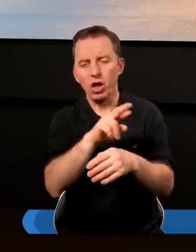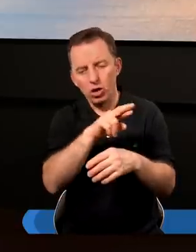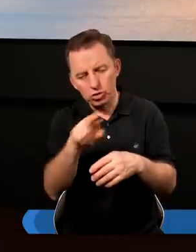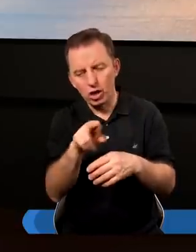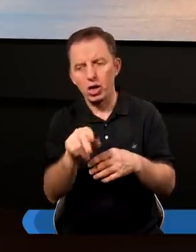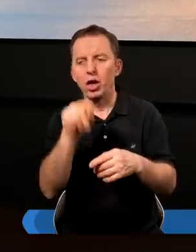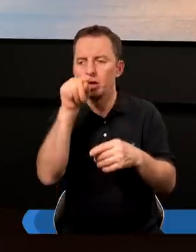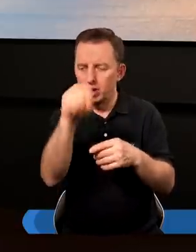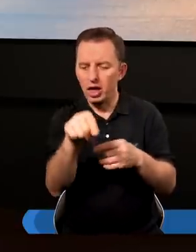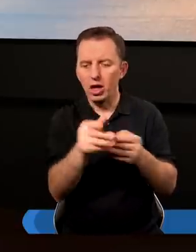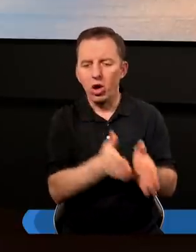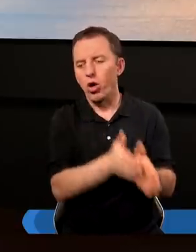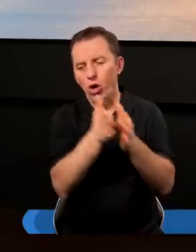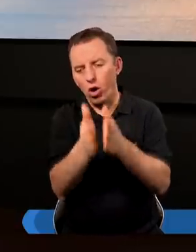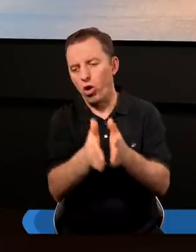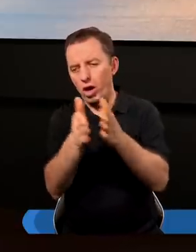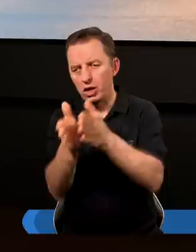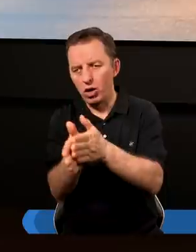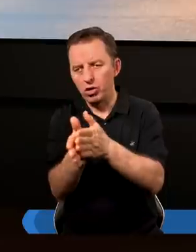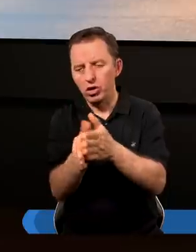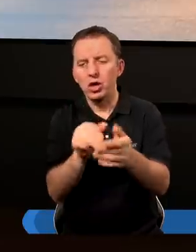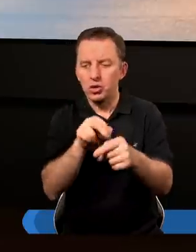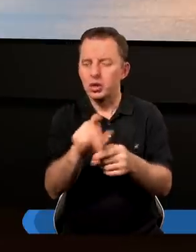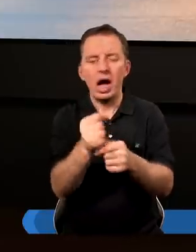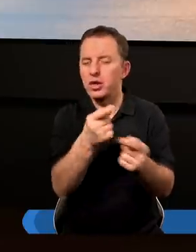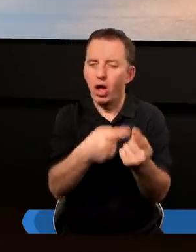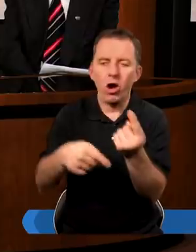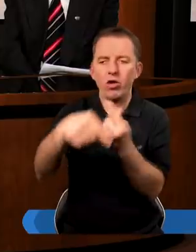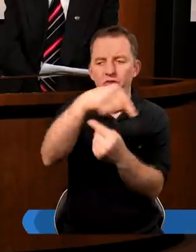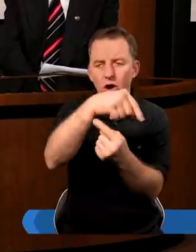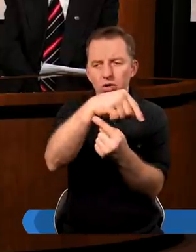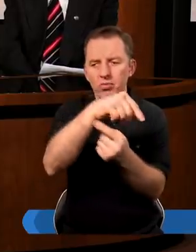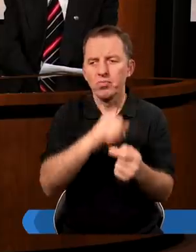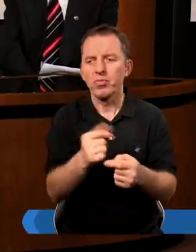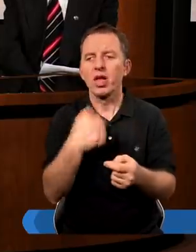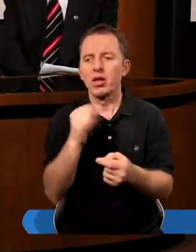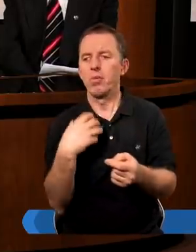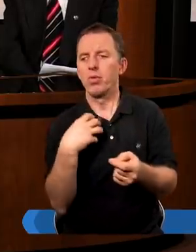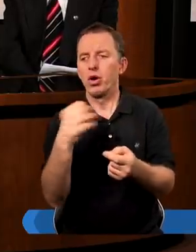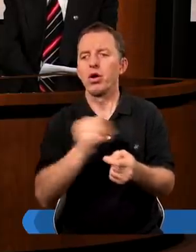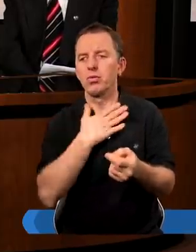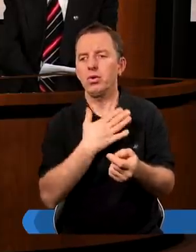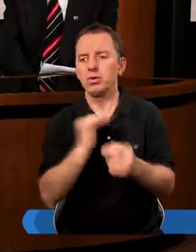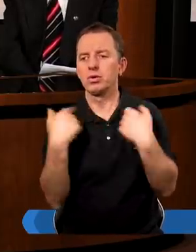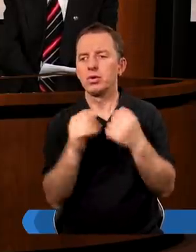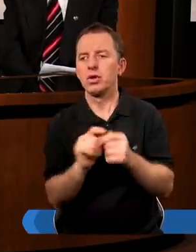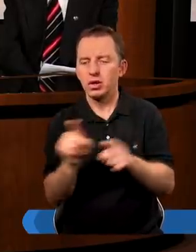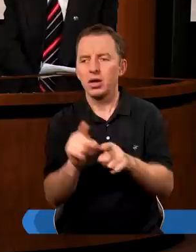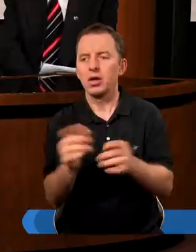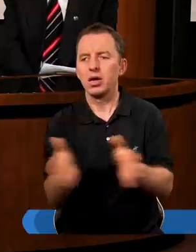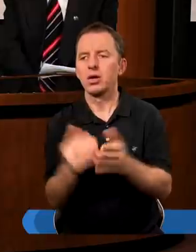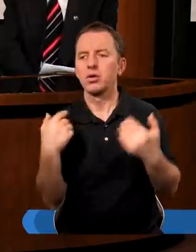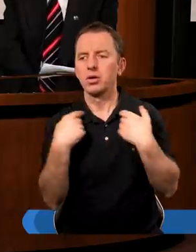rzecz, że to w tej kolejności idzie, a nie w odwrotnej. Problem nie jest, że chyba tylko w bogactwie czy w pieniądzach, one są